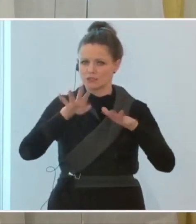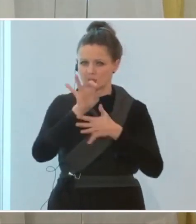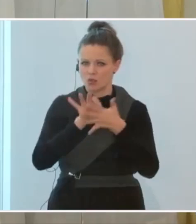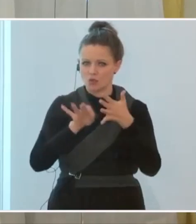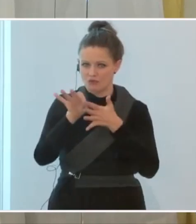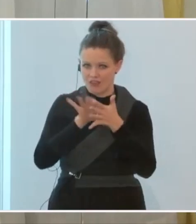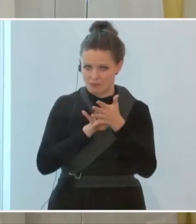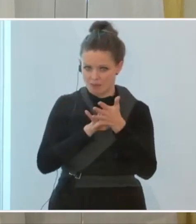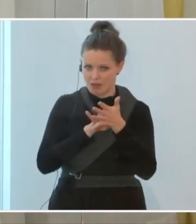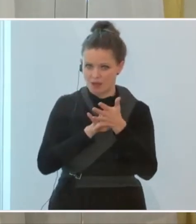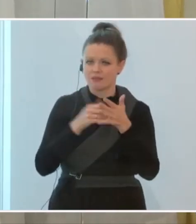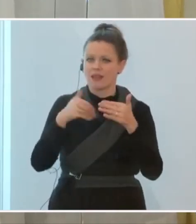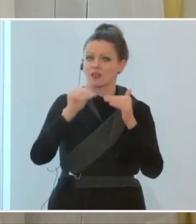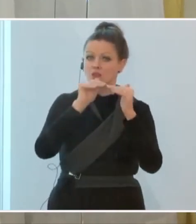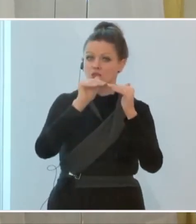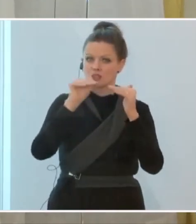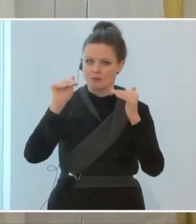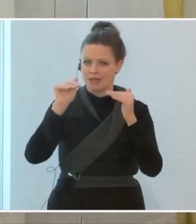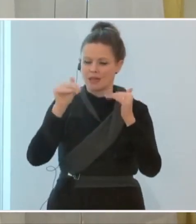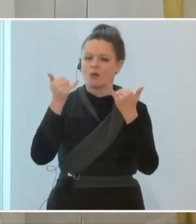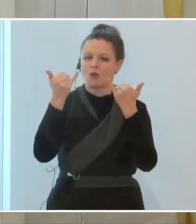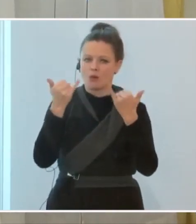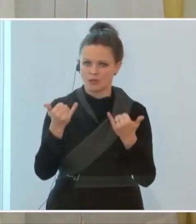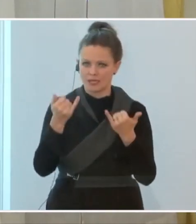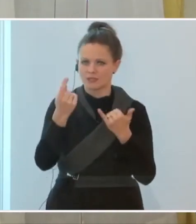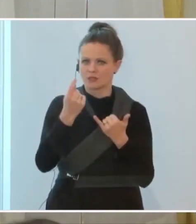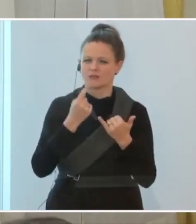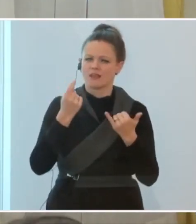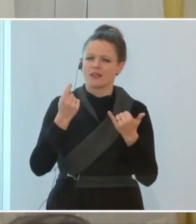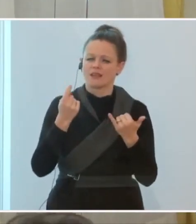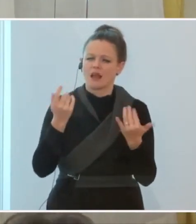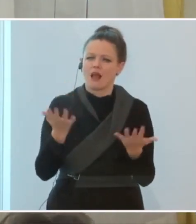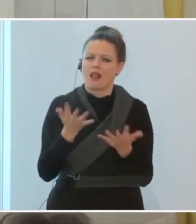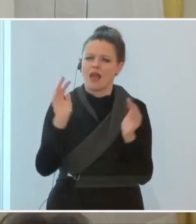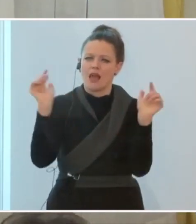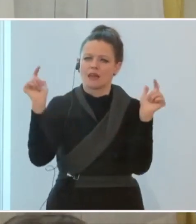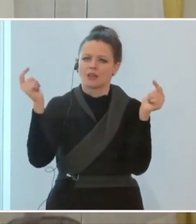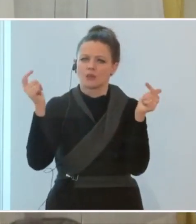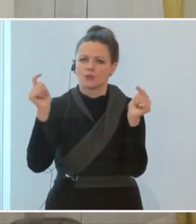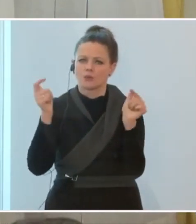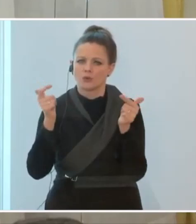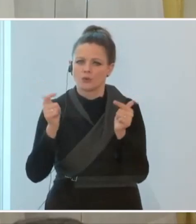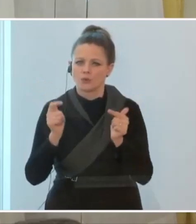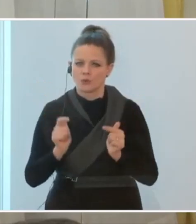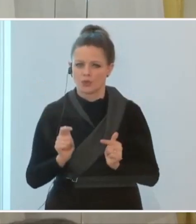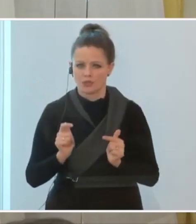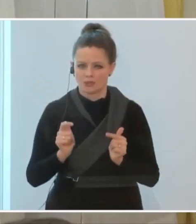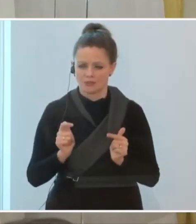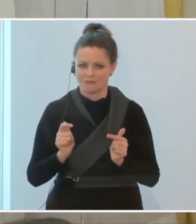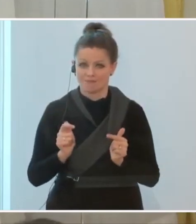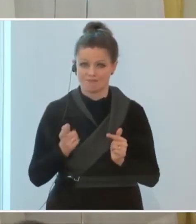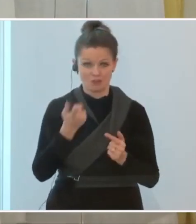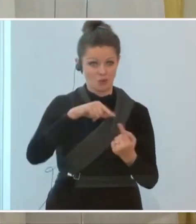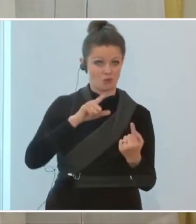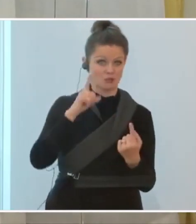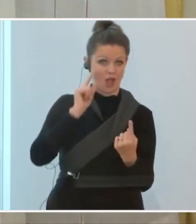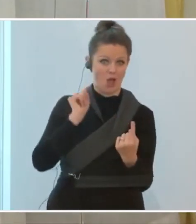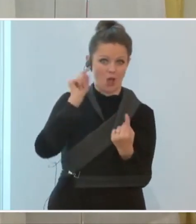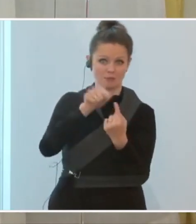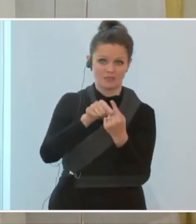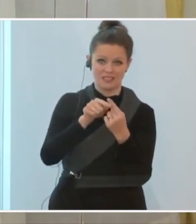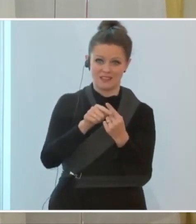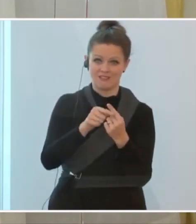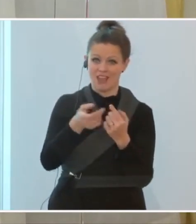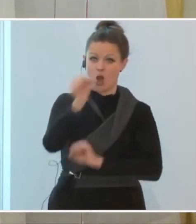diese Stabilisierung und jetzt erstmals leichte Rückgänge. Das heißt, das, was unser Hauptziel war, nämlich eine